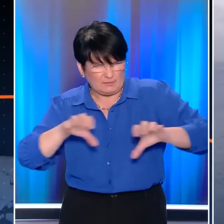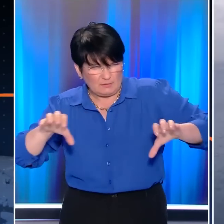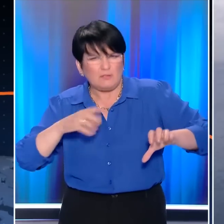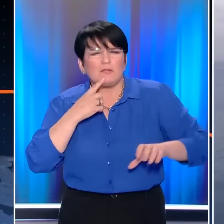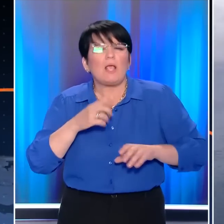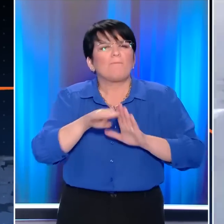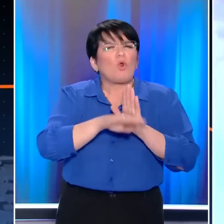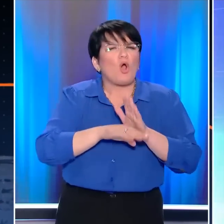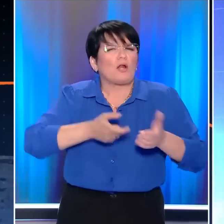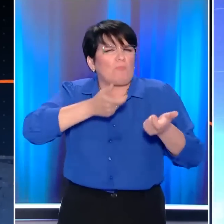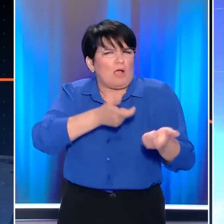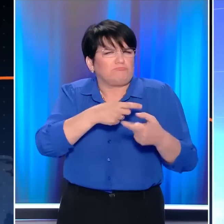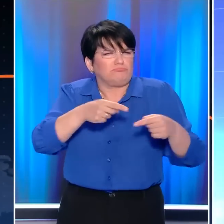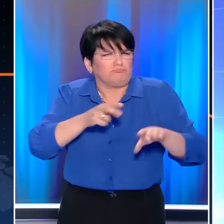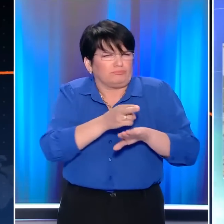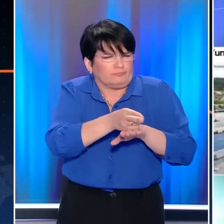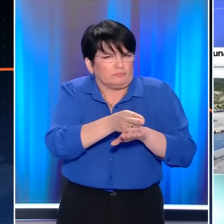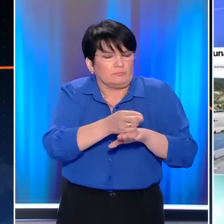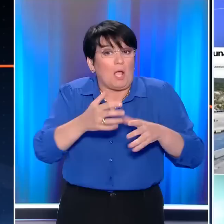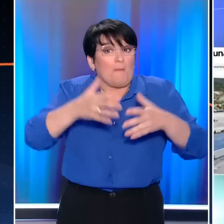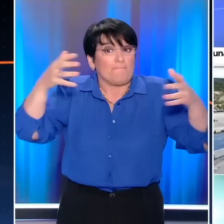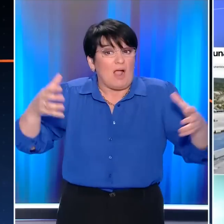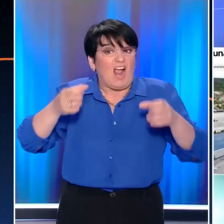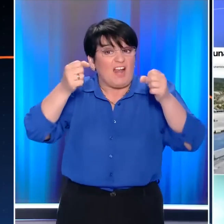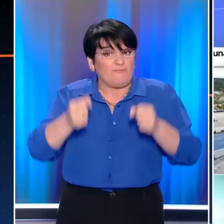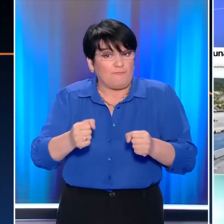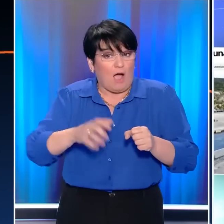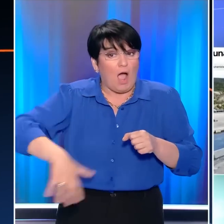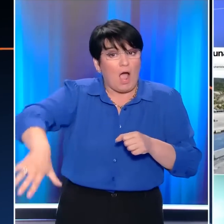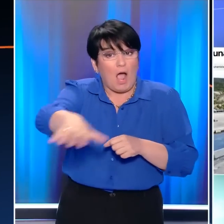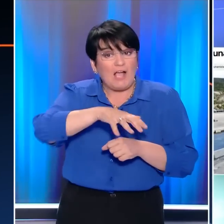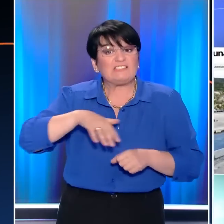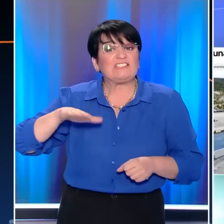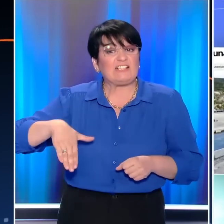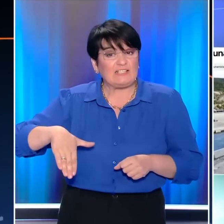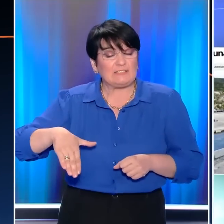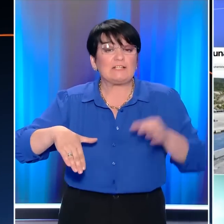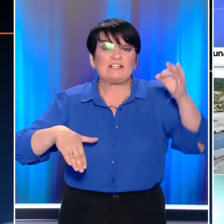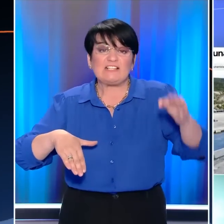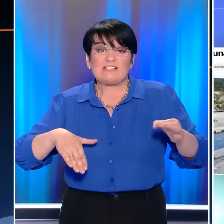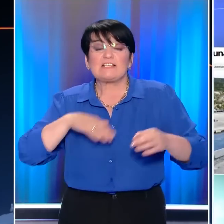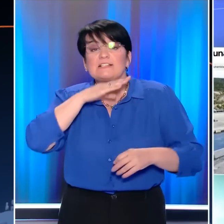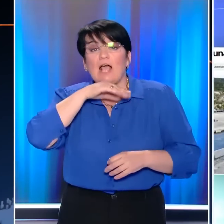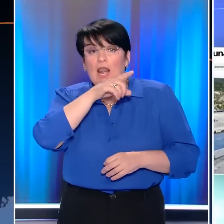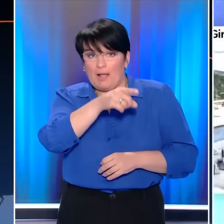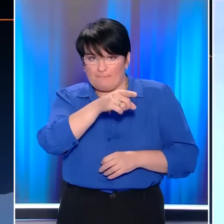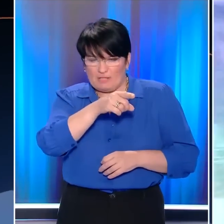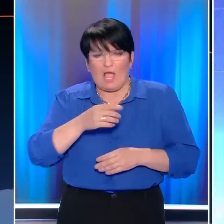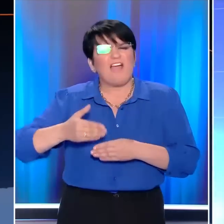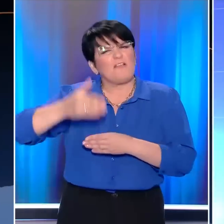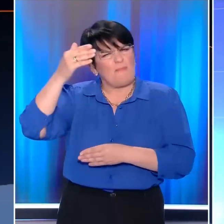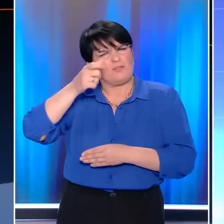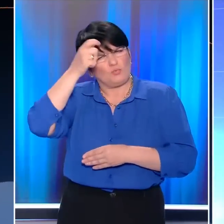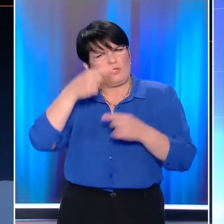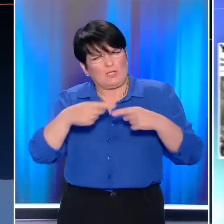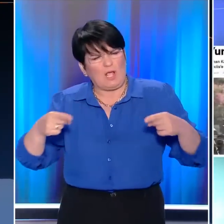εξοπλιστικών προγραμμάτων. Η δεύτερη μεγαλύτερη ναυτική βάση της χώρας θα βρίσκεται στην Κρήτη μετά το νησί της Σαλαμίνας, σημειώνει η Χουριέτ. Ενώ